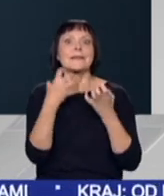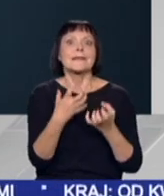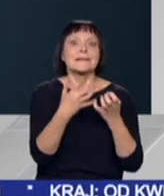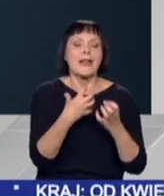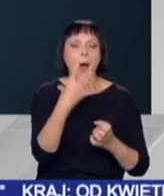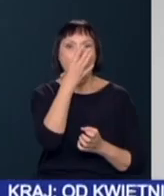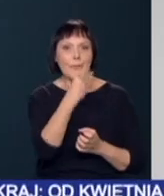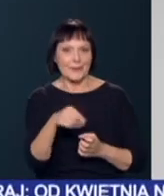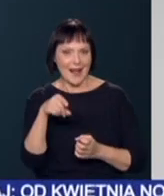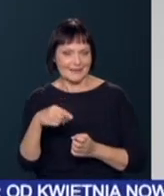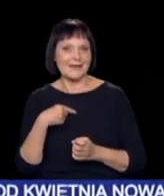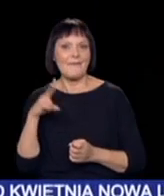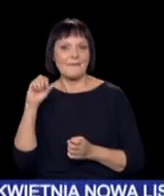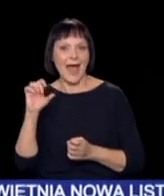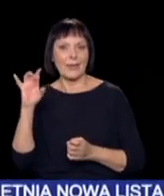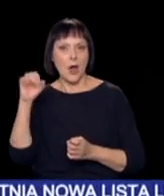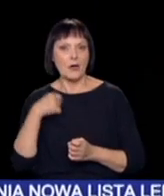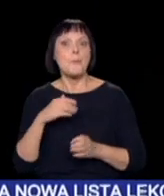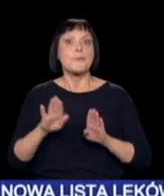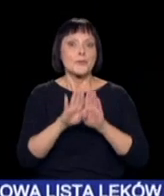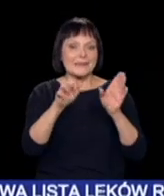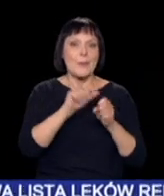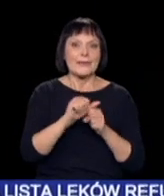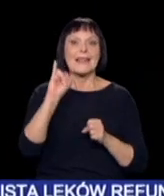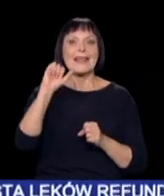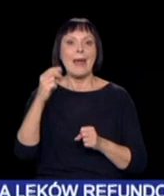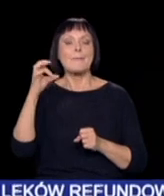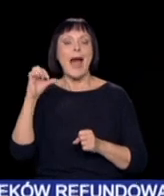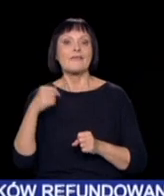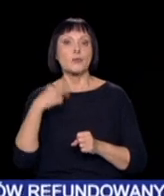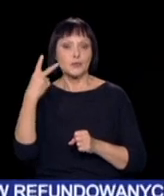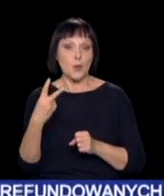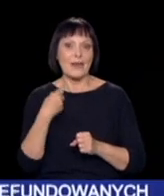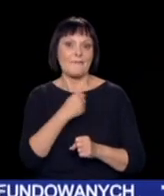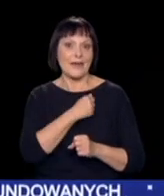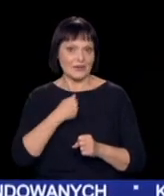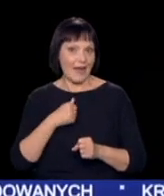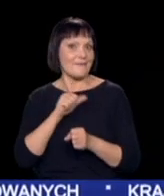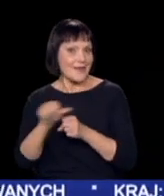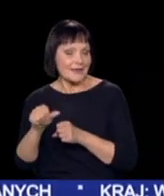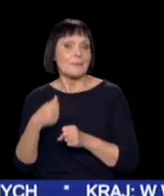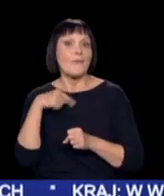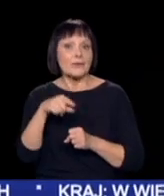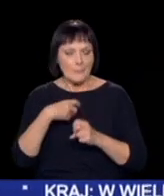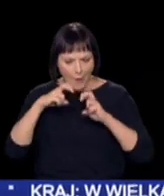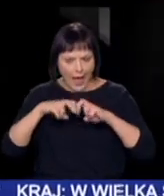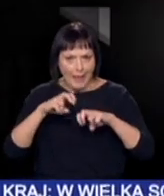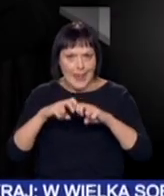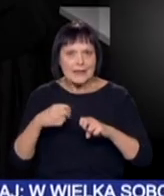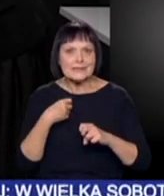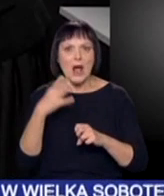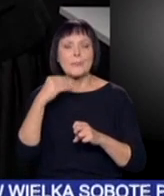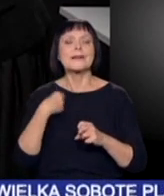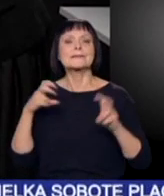obraz postimpresjonisty. Ma go Muzeum Jana Pawła II i Stefana Wyszyńskiego w Warszawie. Okazało się to po analizie obrazu